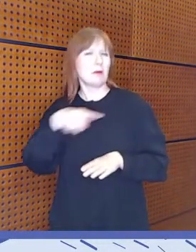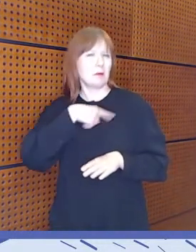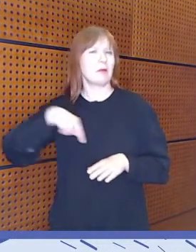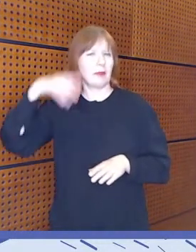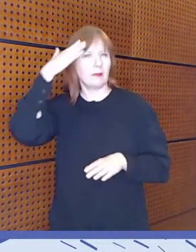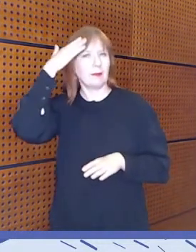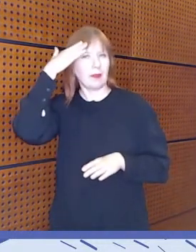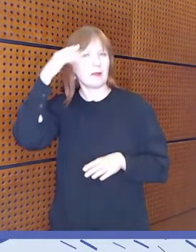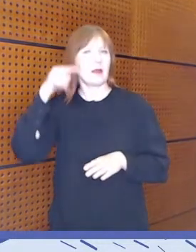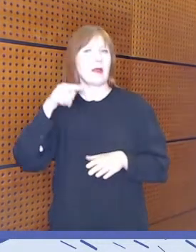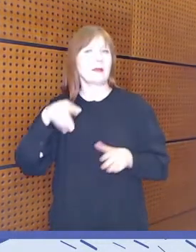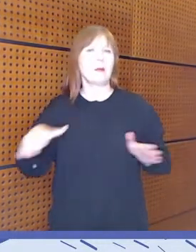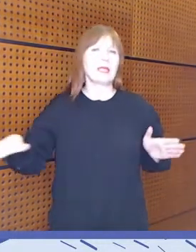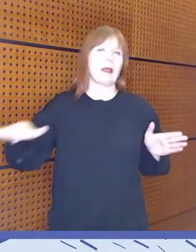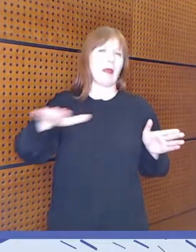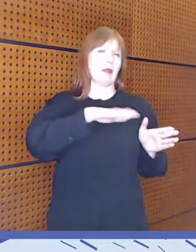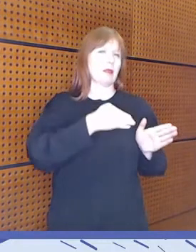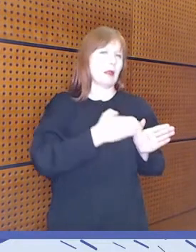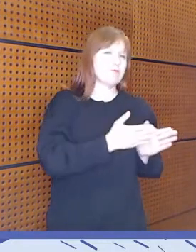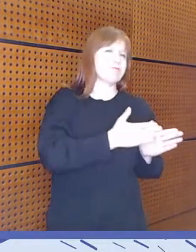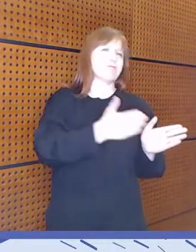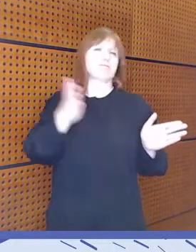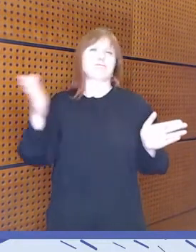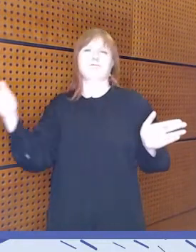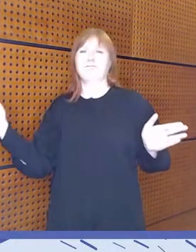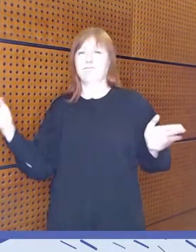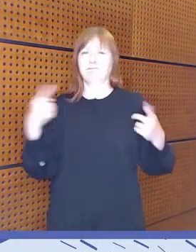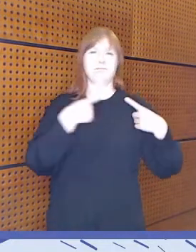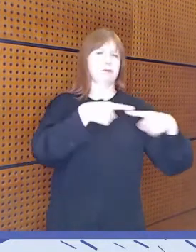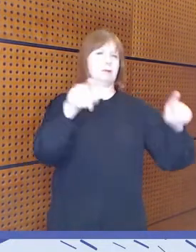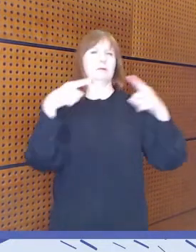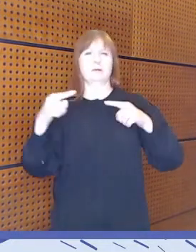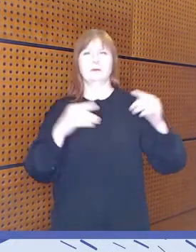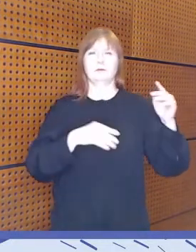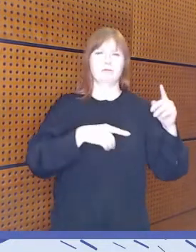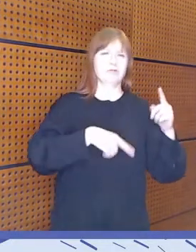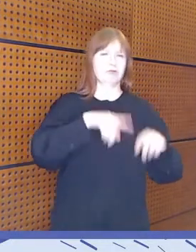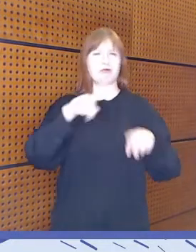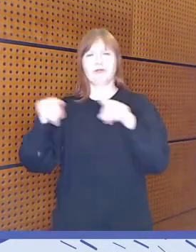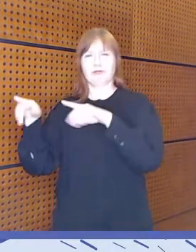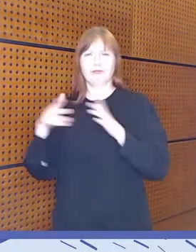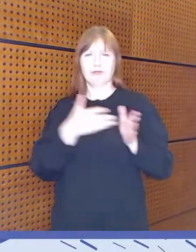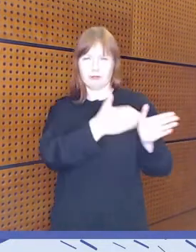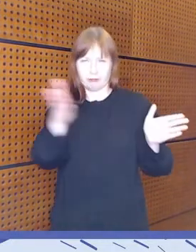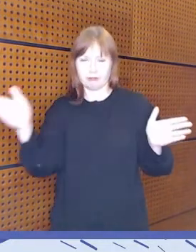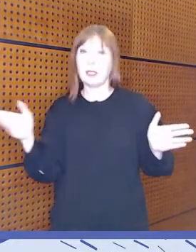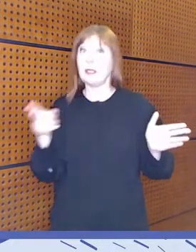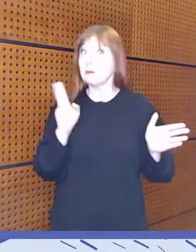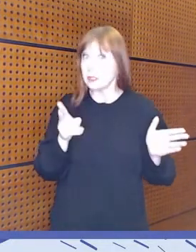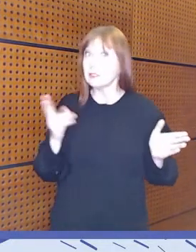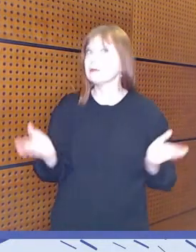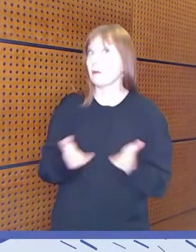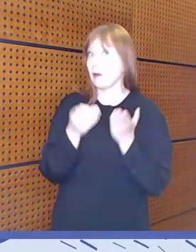on tosi laaja ja monimuotoinen. Se on nimenomaan se kentän vahvuus ja se on sitä myös sen yhdenvertaisuuden näkökulmasta.